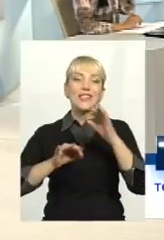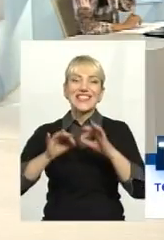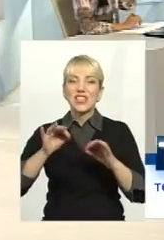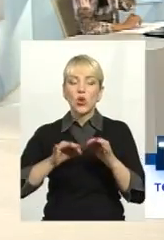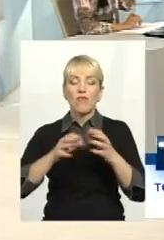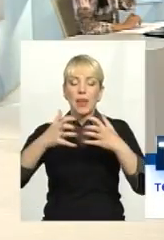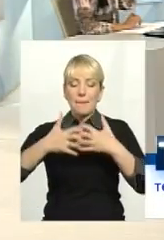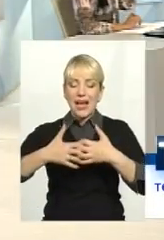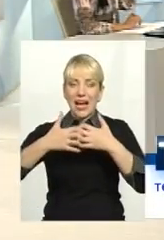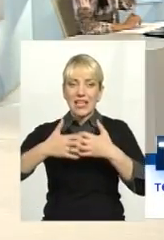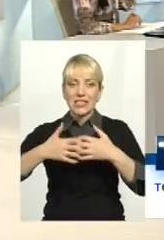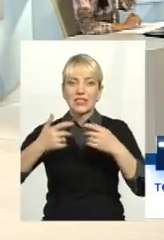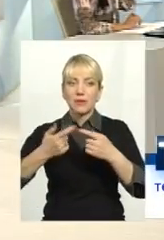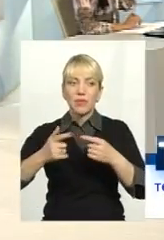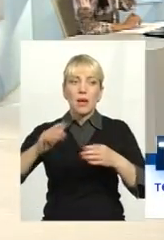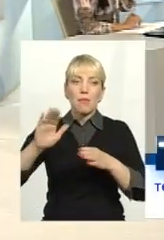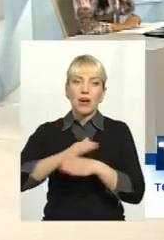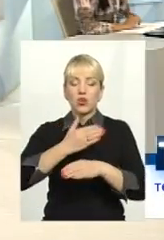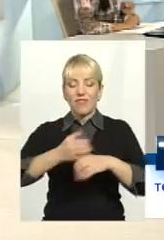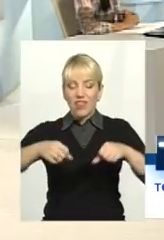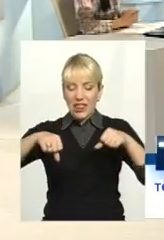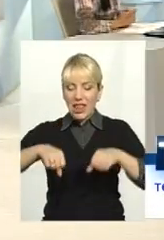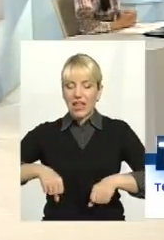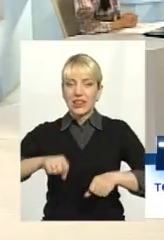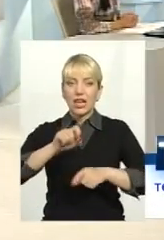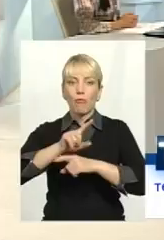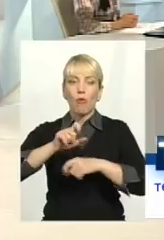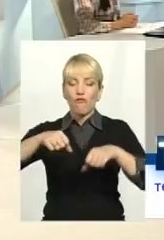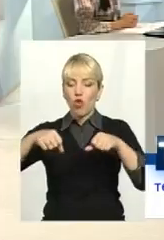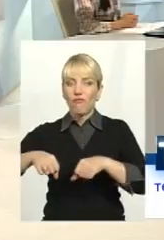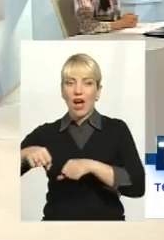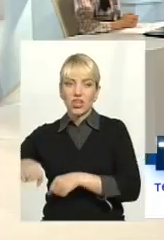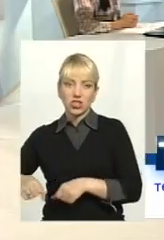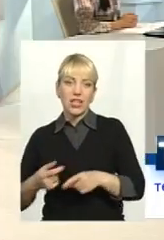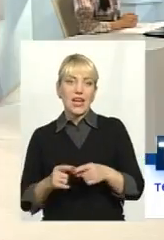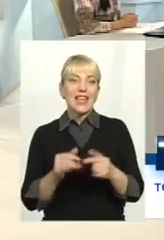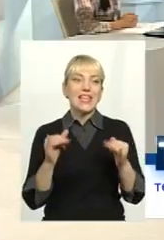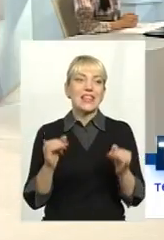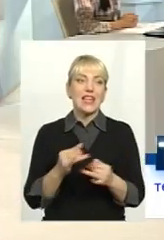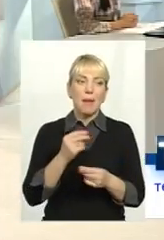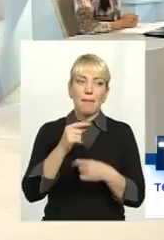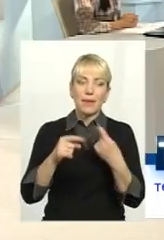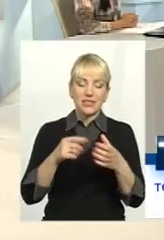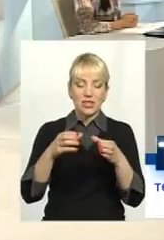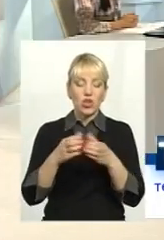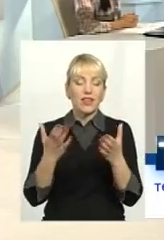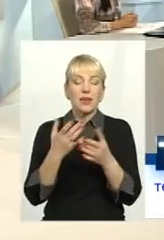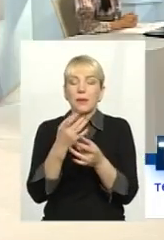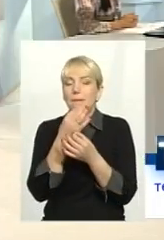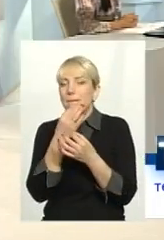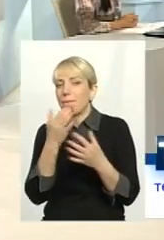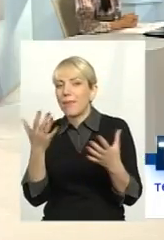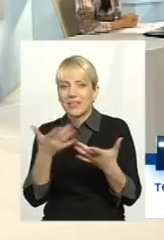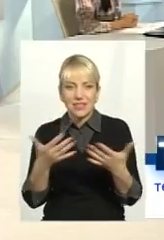перерасподілу владних повноважень, інтересів будь-яких лобістів, інтересів бізнес-груп, яких безліч цьому